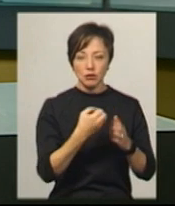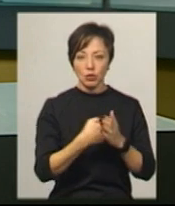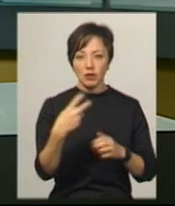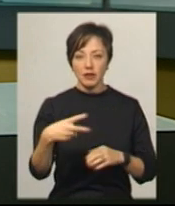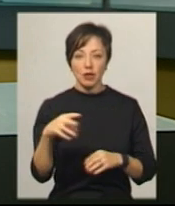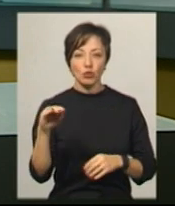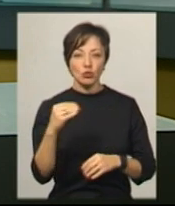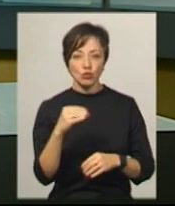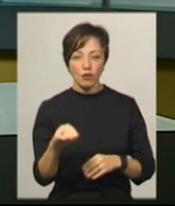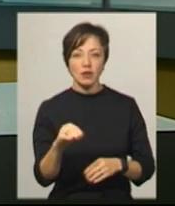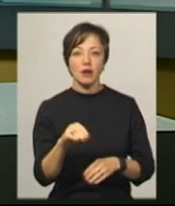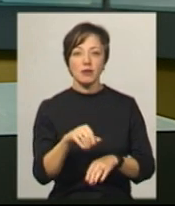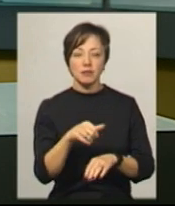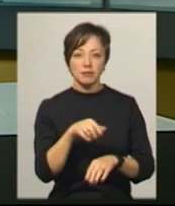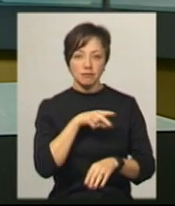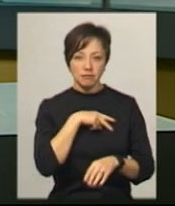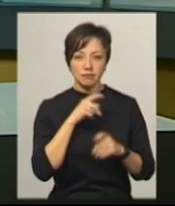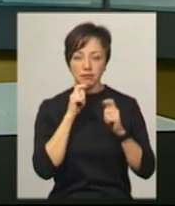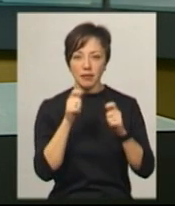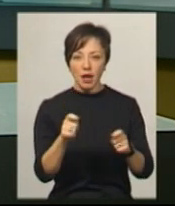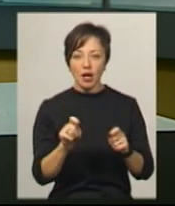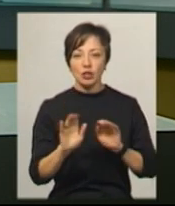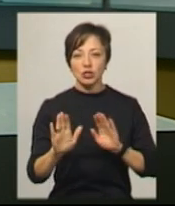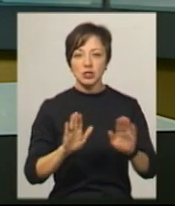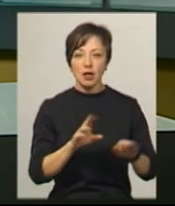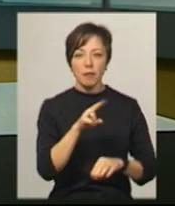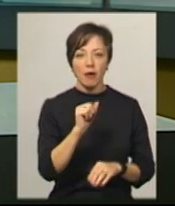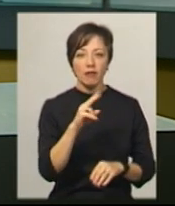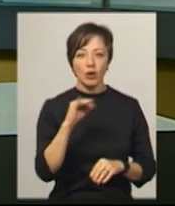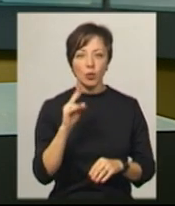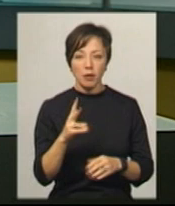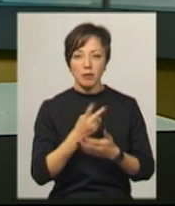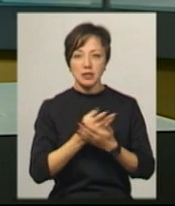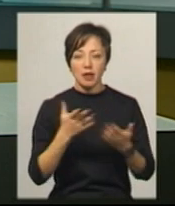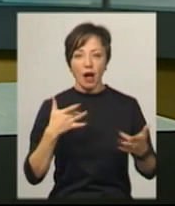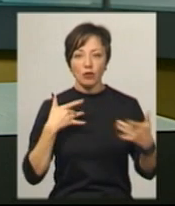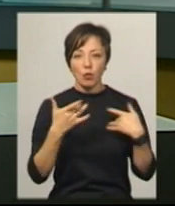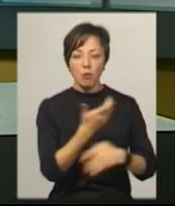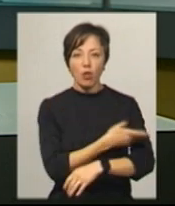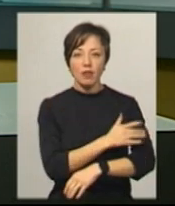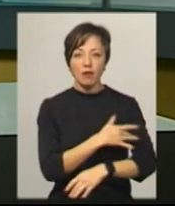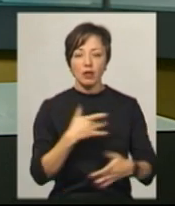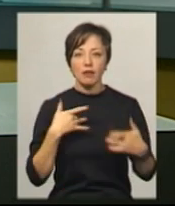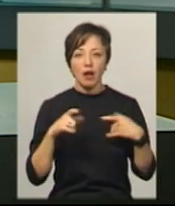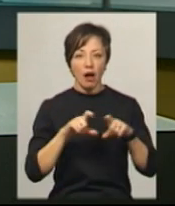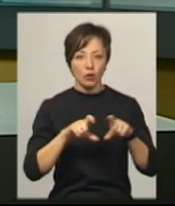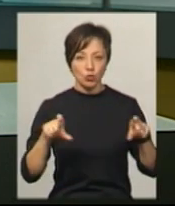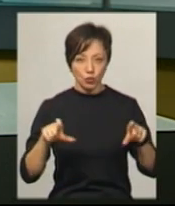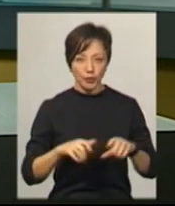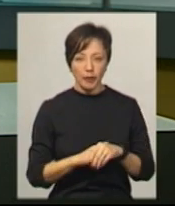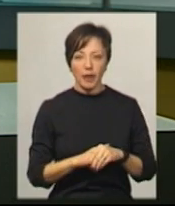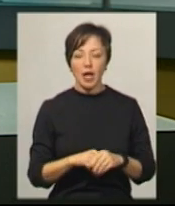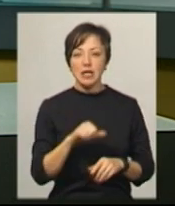20 жовтня, стала постановка режисера Сергія Павлюка. Її представили актори Полтавського театру Миколи Гоголя.